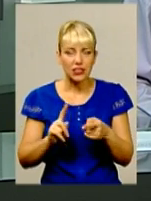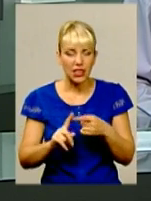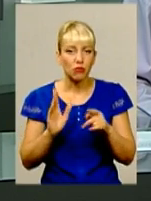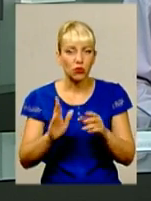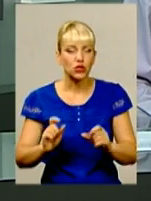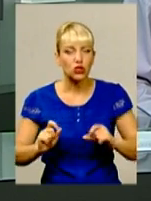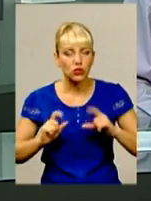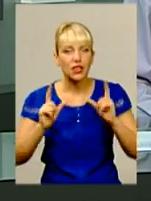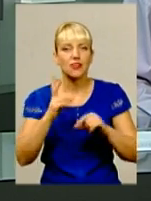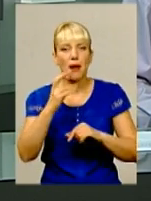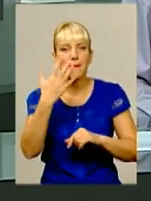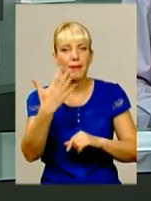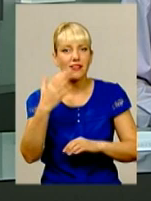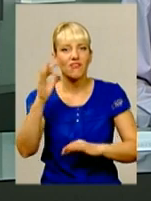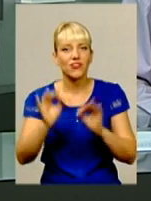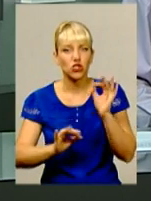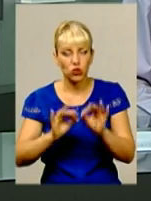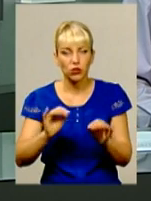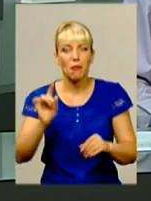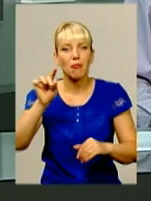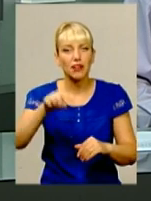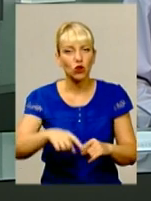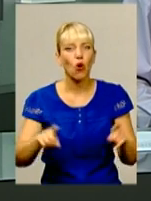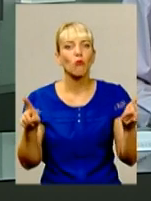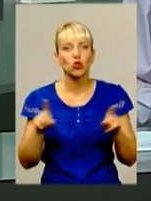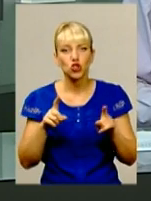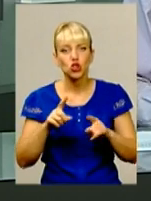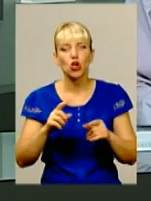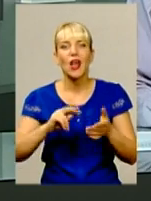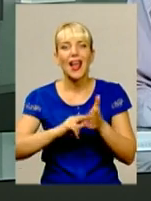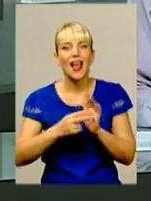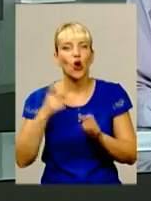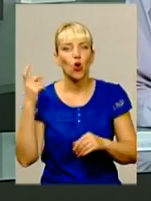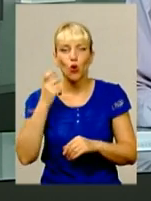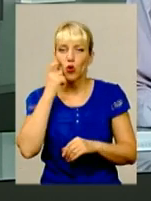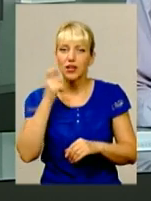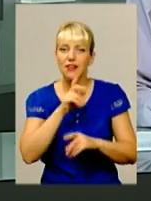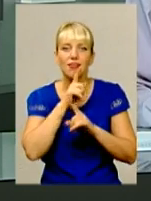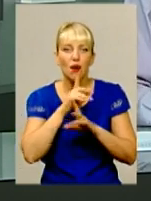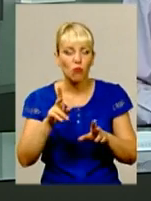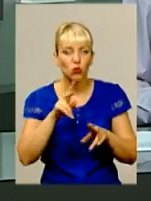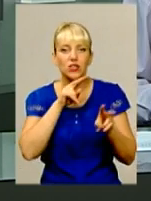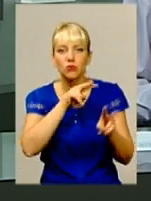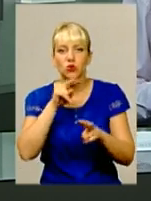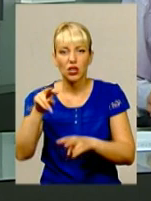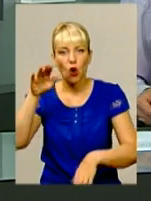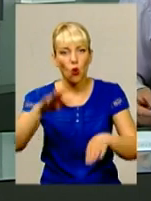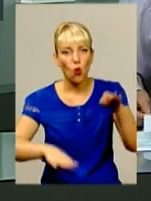більше, як на 5%. Але це при тому, що в економіці країни не спостерігатиметься значних коливань.